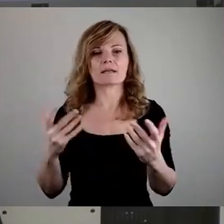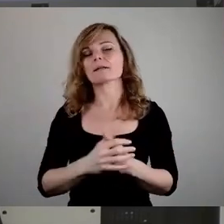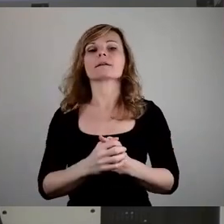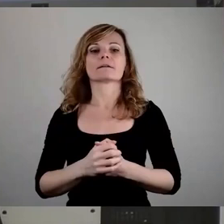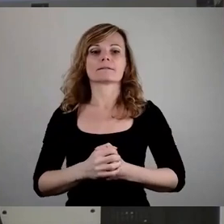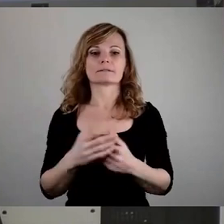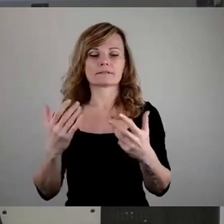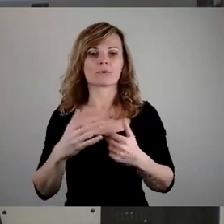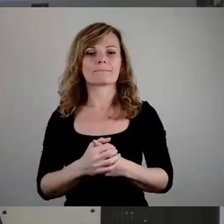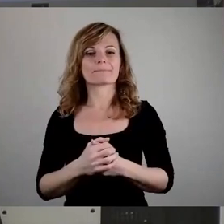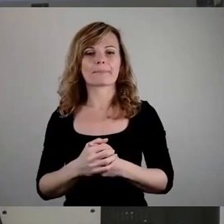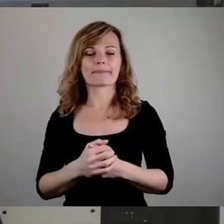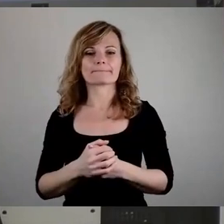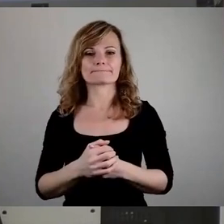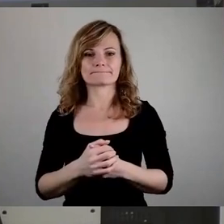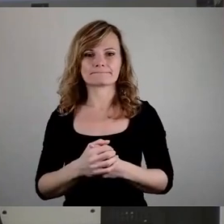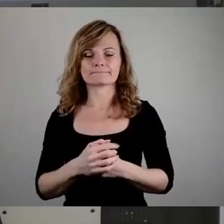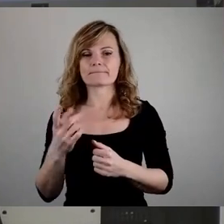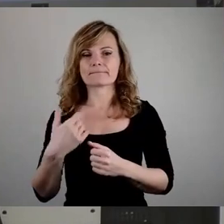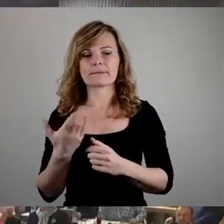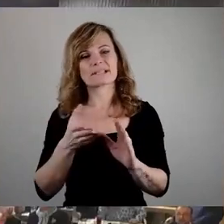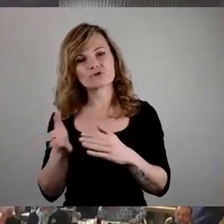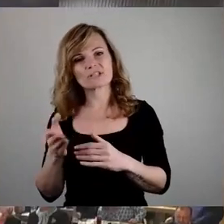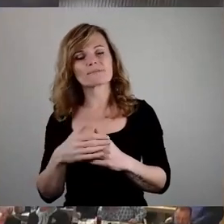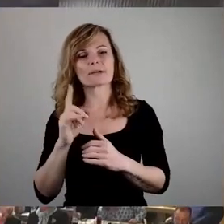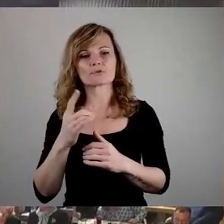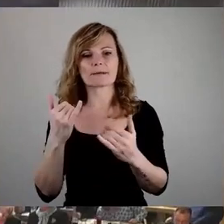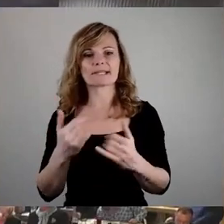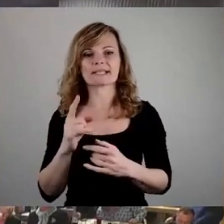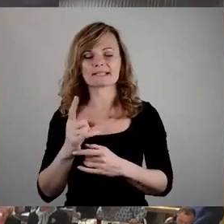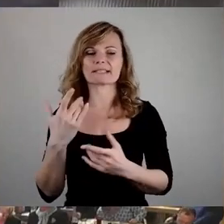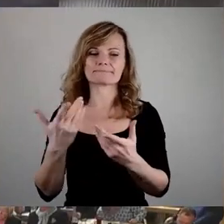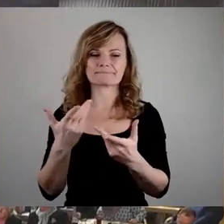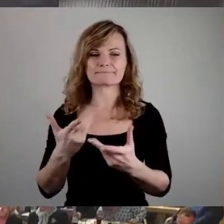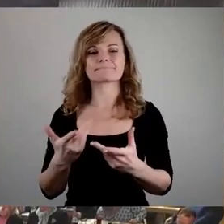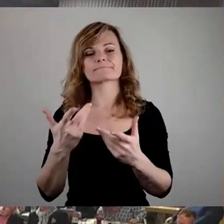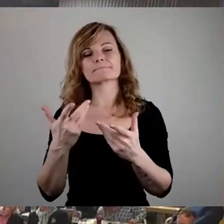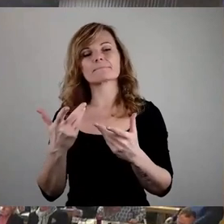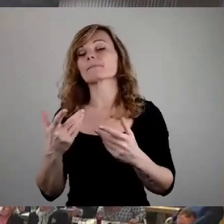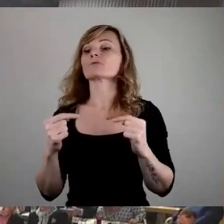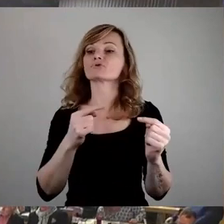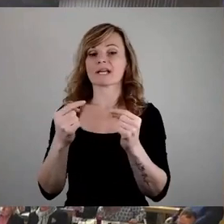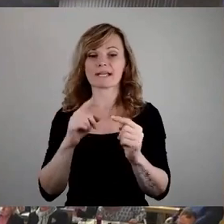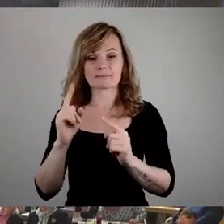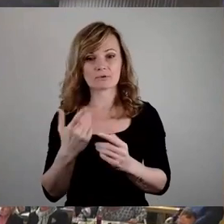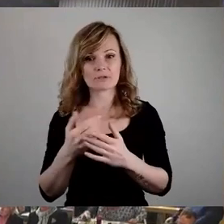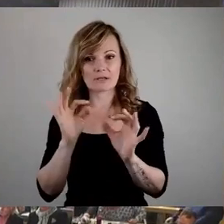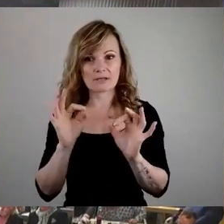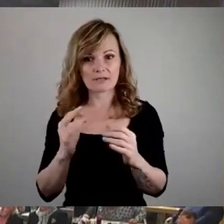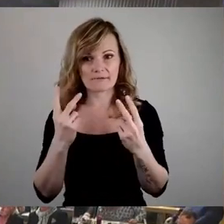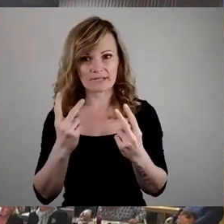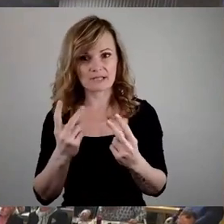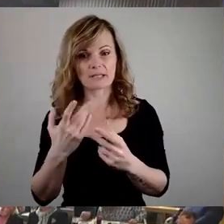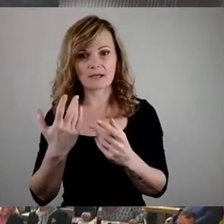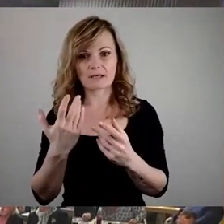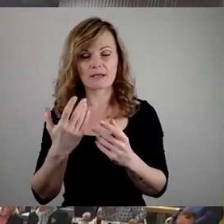Ich würde sagen, haut nicht ganz hin, müssen wir uns jetzt aber auch nicht im Einzelnen darüber streiten. Fakt ist, die Inflation schlägt